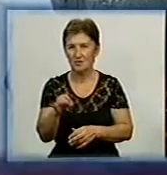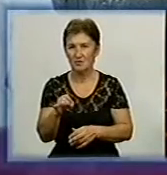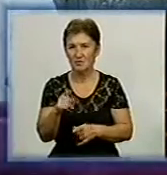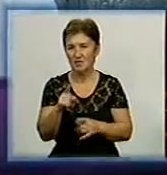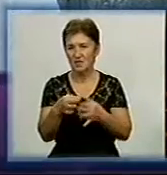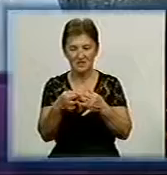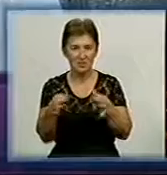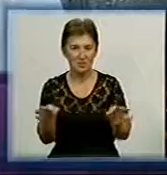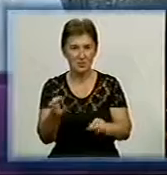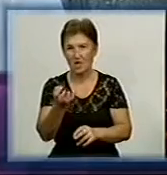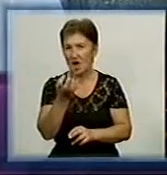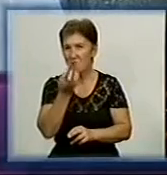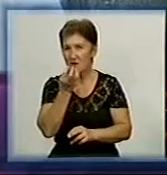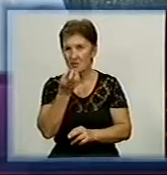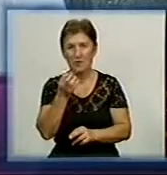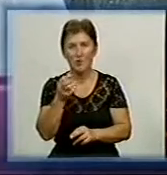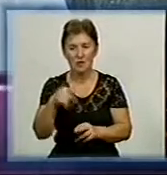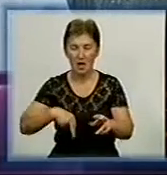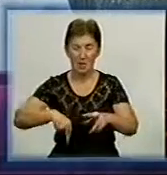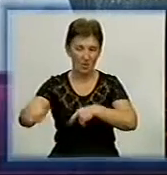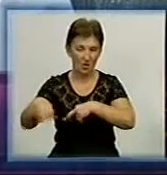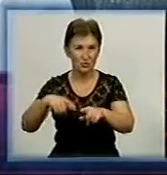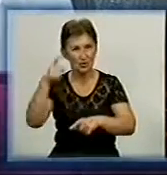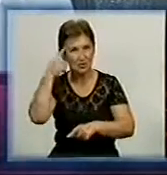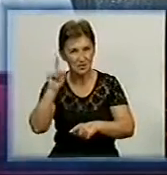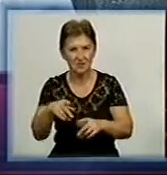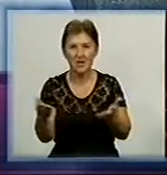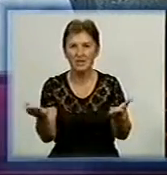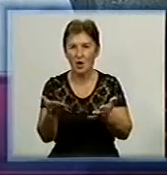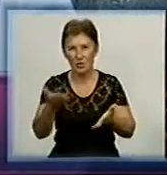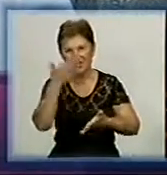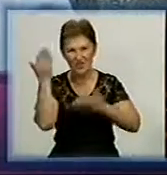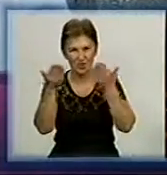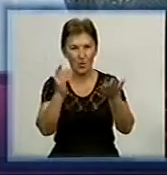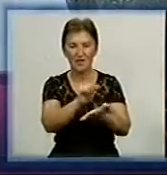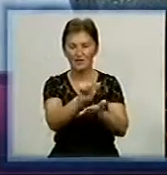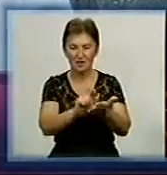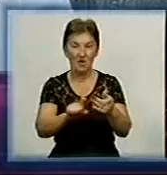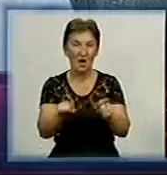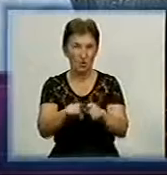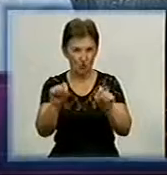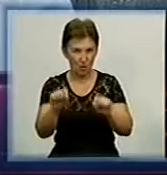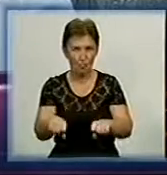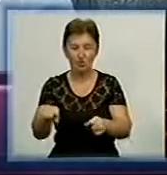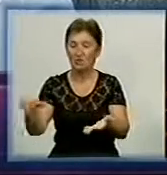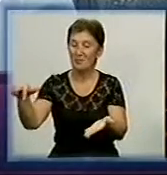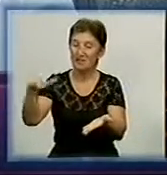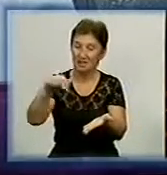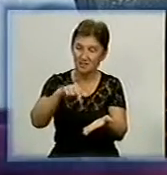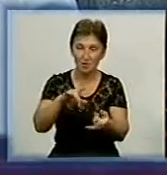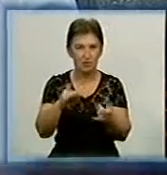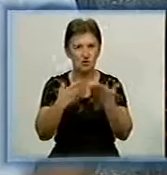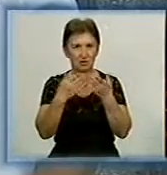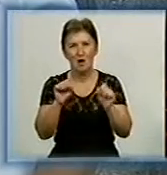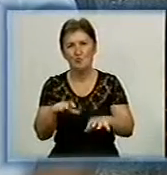микрофона, то есть, если прохожий тоже знают какое-то веселое стихотворение, он может спокойно подойти и тоже зачитать любимое ему стихотворение. Может, даже